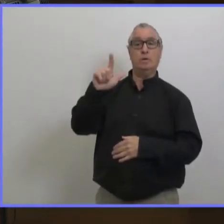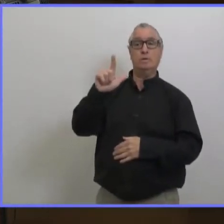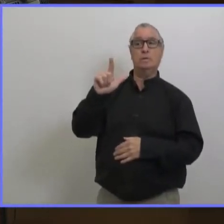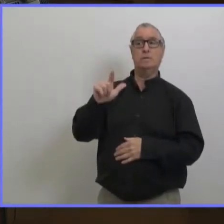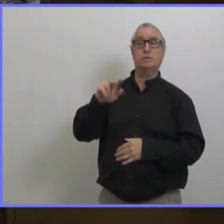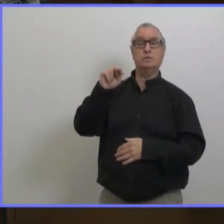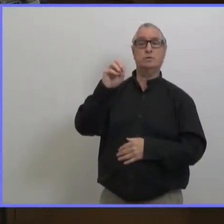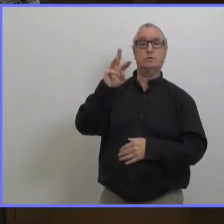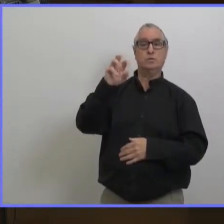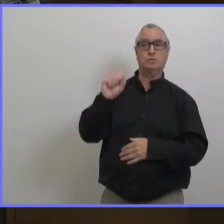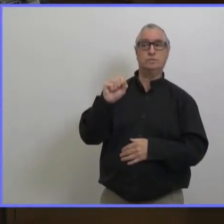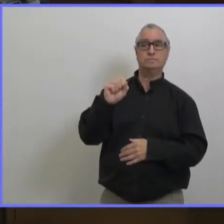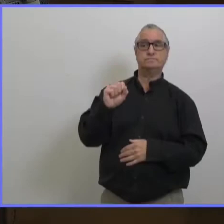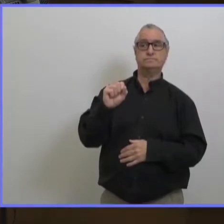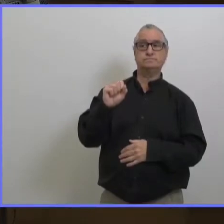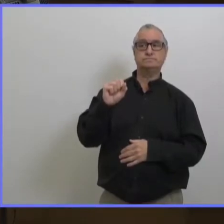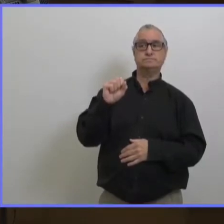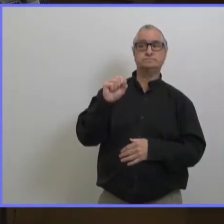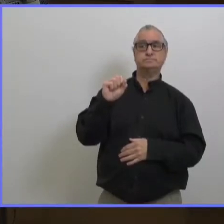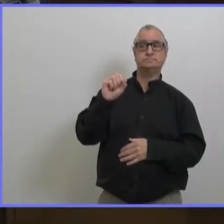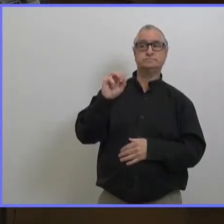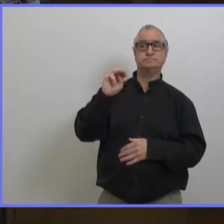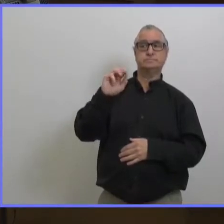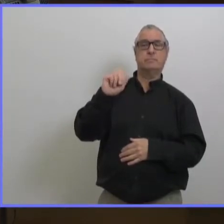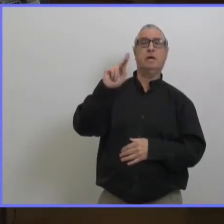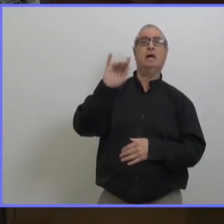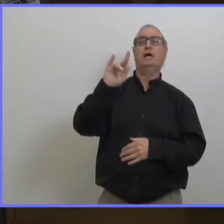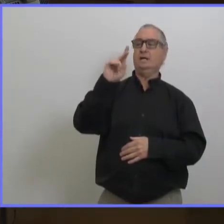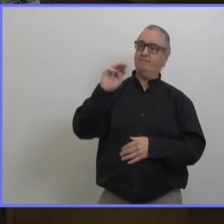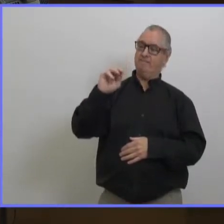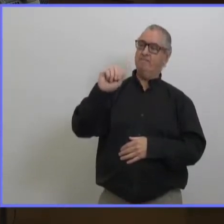bonjour docteur roussin merci je voulais simplement savoir